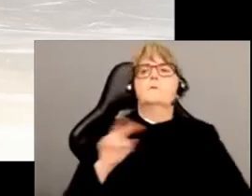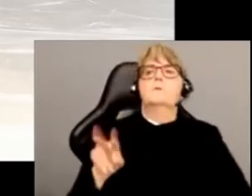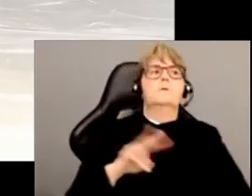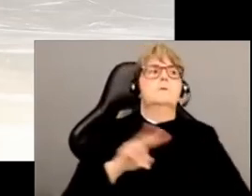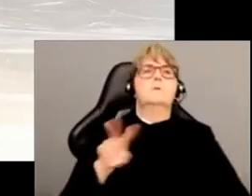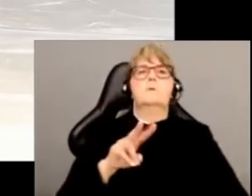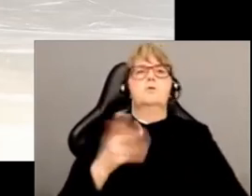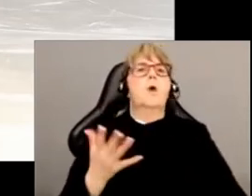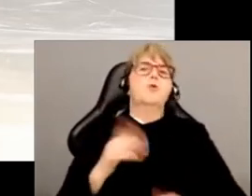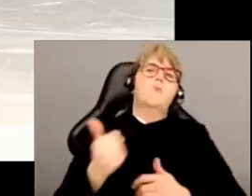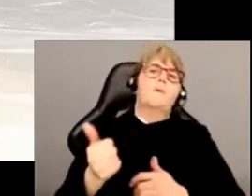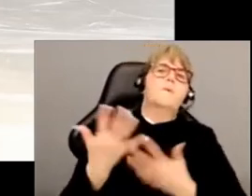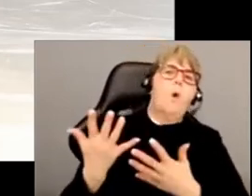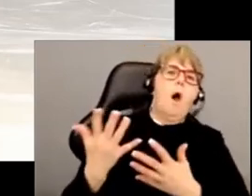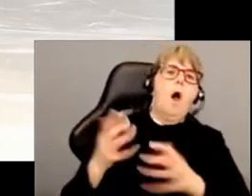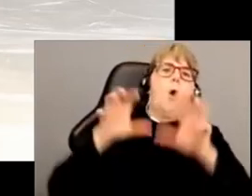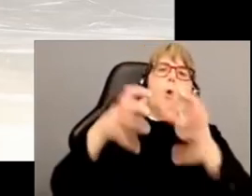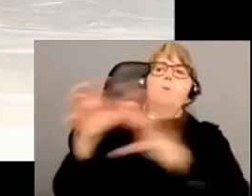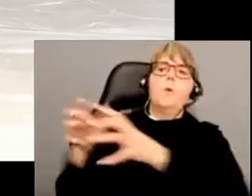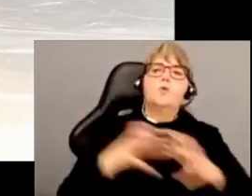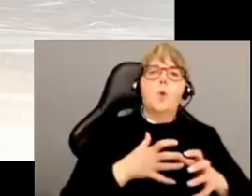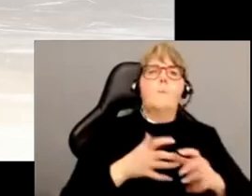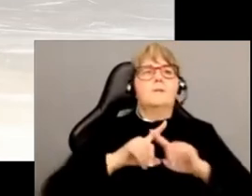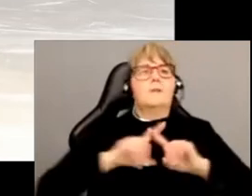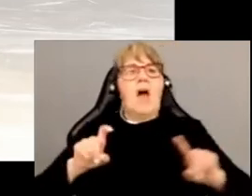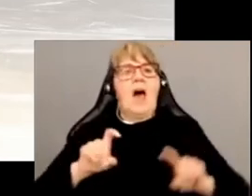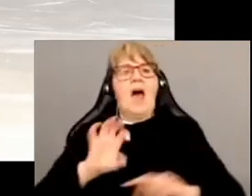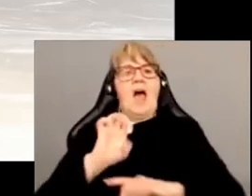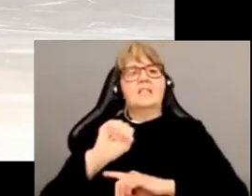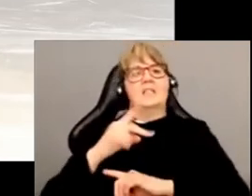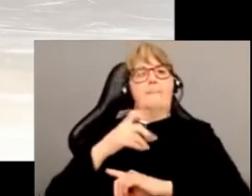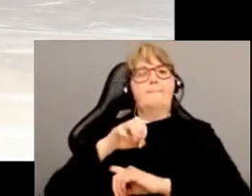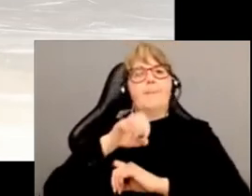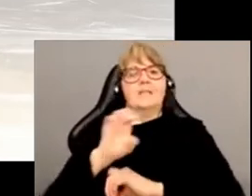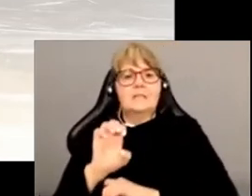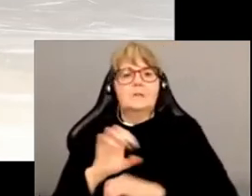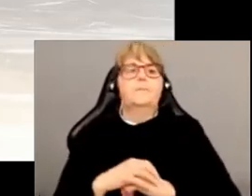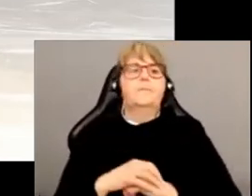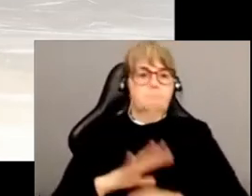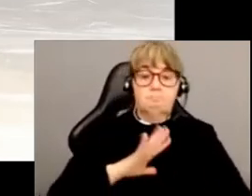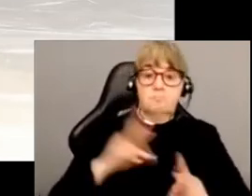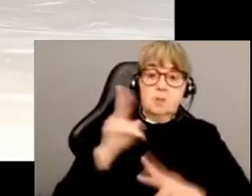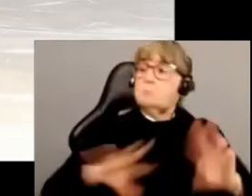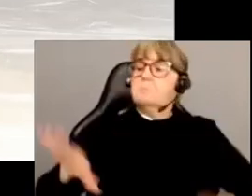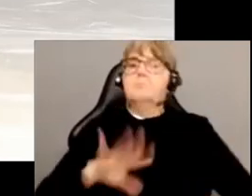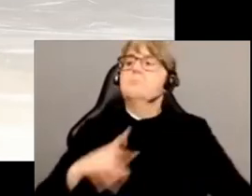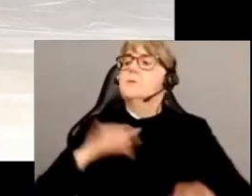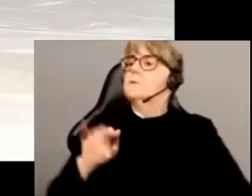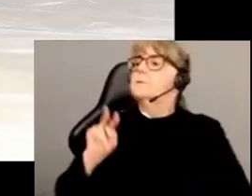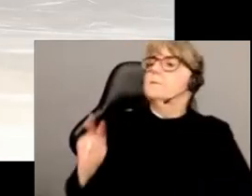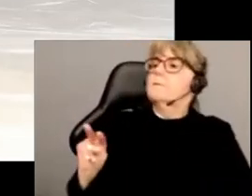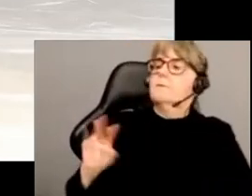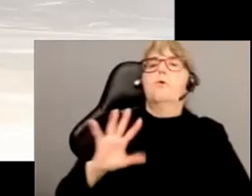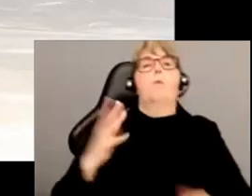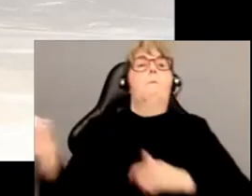'espèce. Puis ma réponse à cette question est affirmative. Premièrement, la plupart des gens traitent certains individus, en l'occurrence les